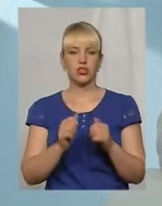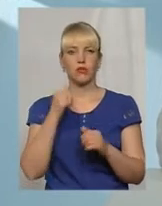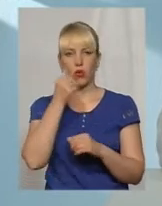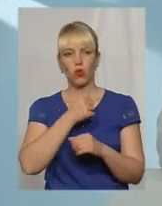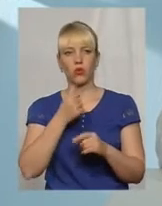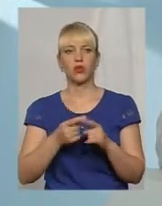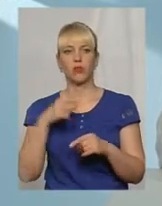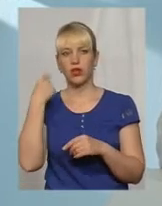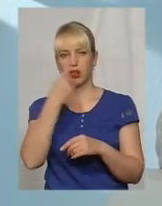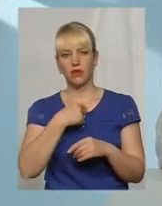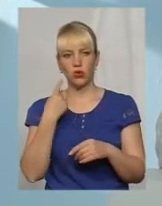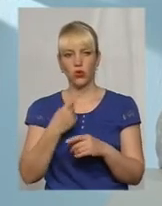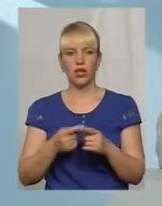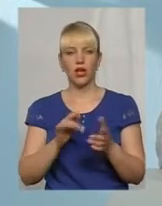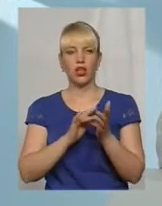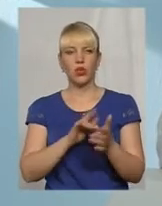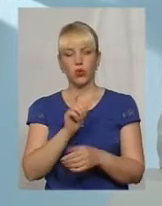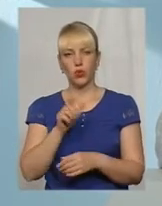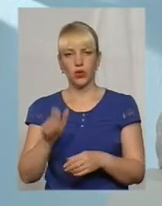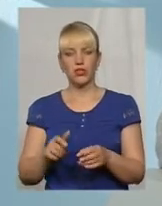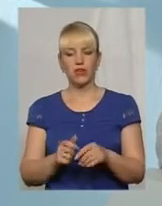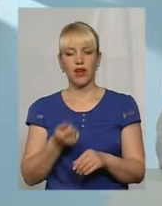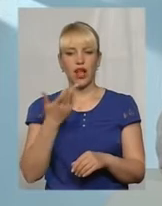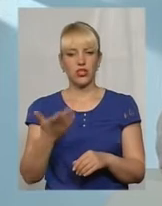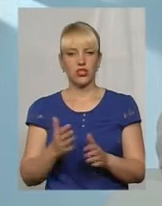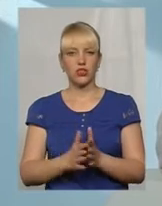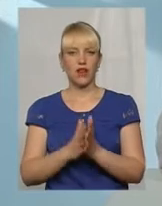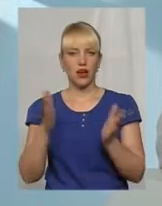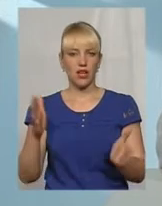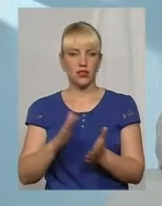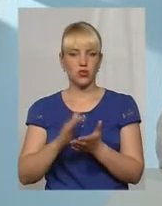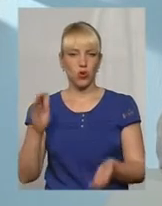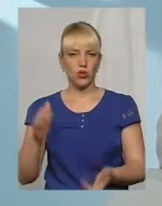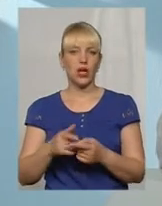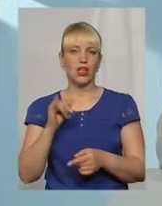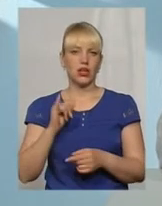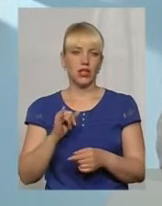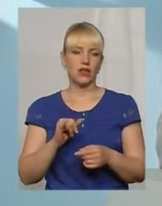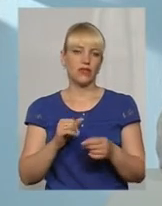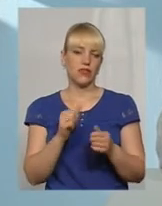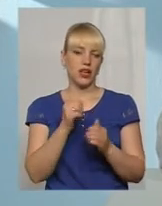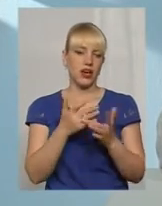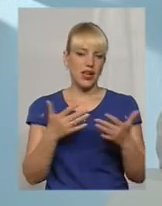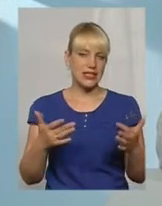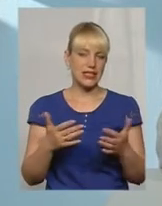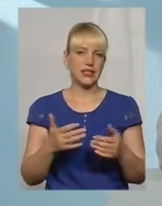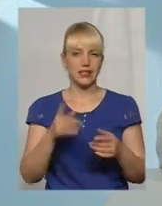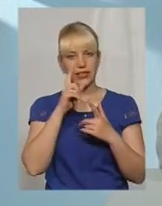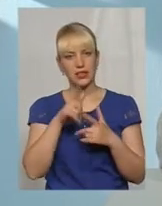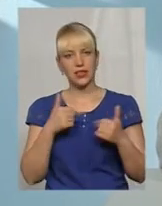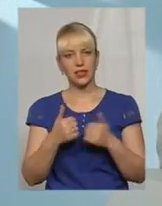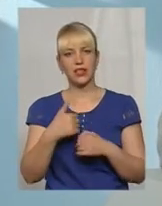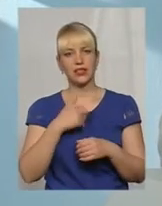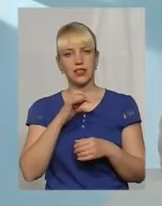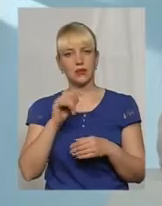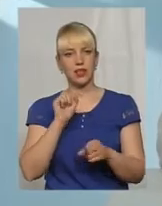скажімо так, індивідуальних туристів кількість росте. Причем в різні країни. Хотілося б